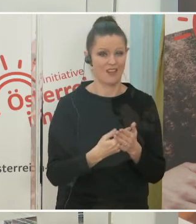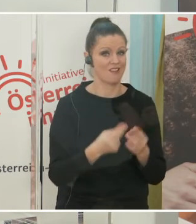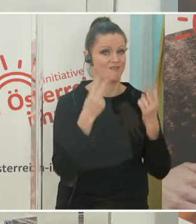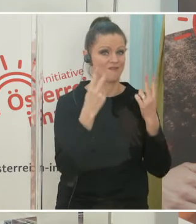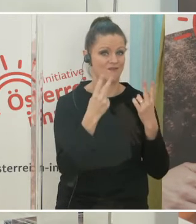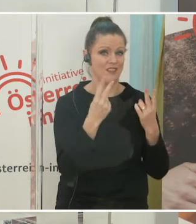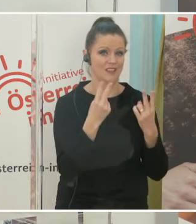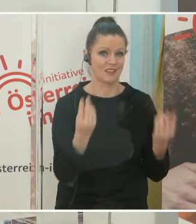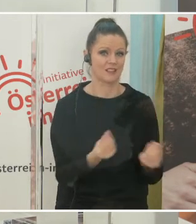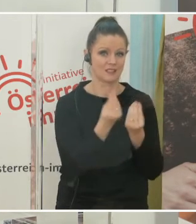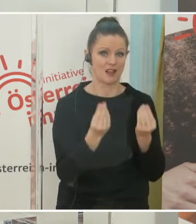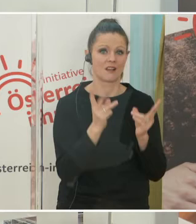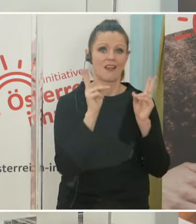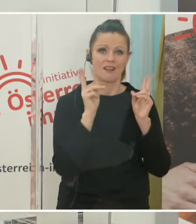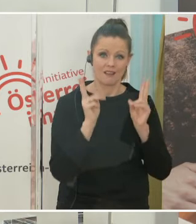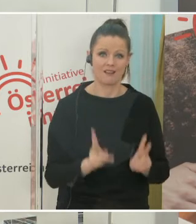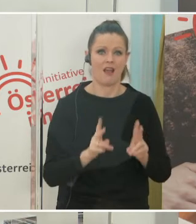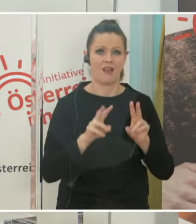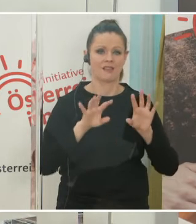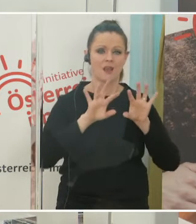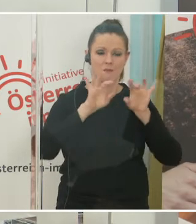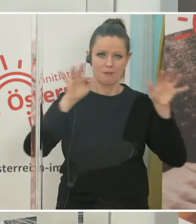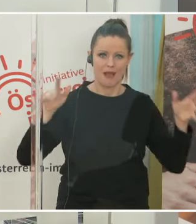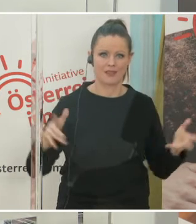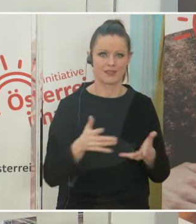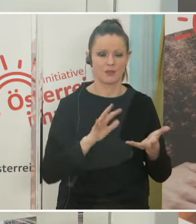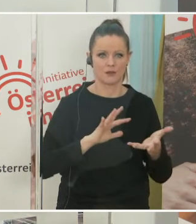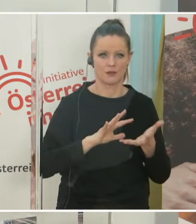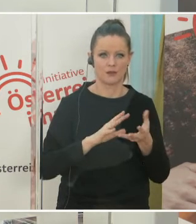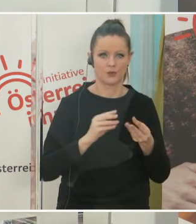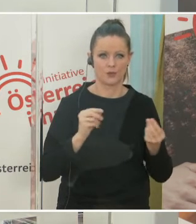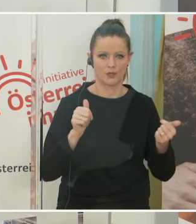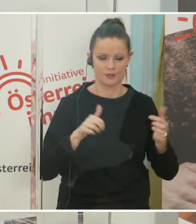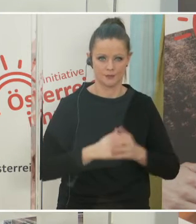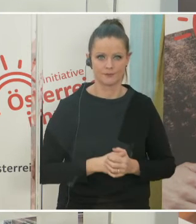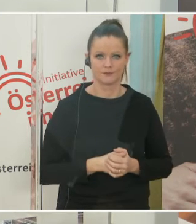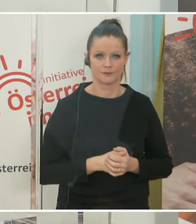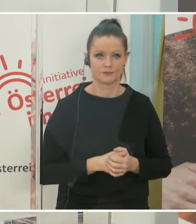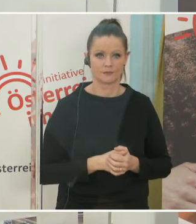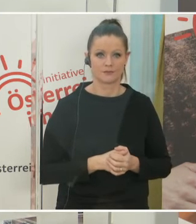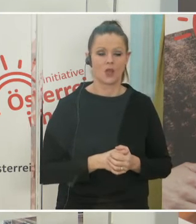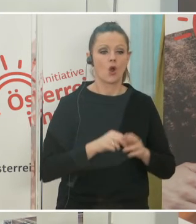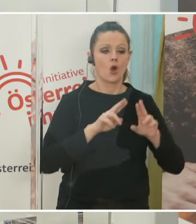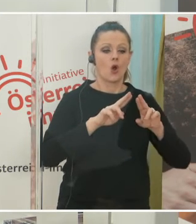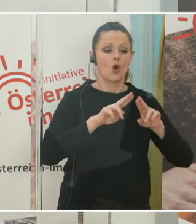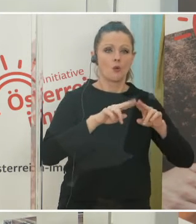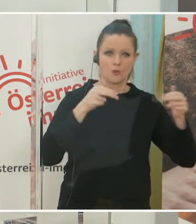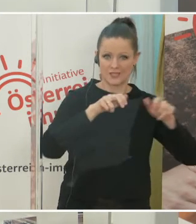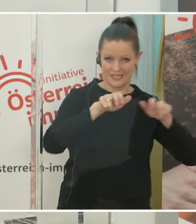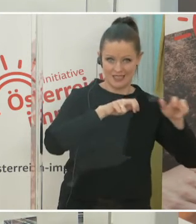bei der Überwindung der Pandemie sein. Wir sind vom Roten Kreuz im Auftrag der Bundesregierung ersucht worden,